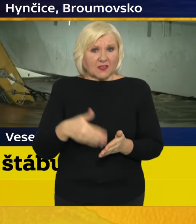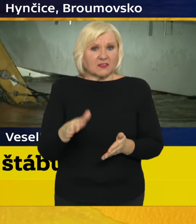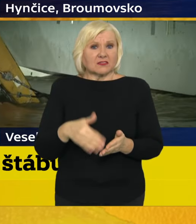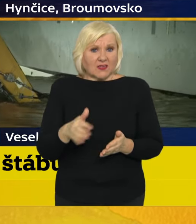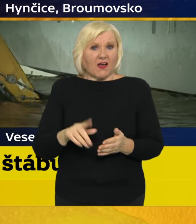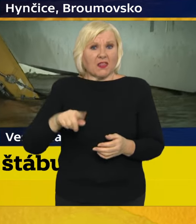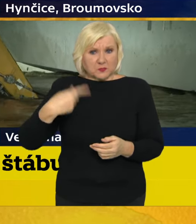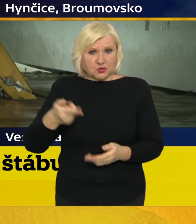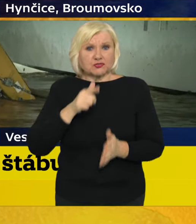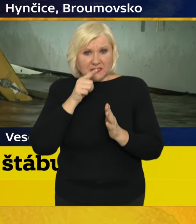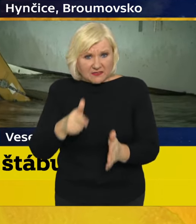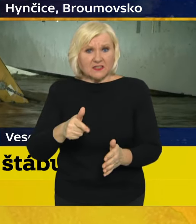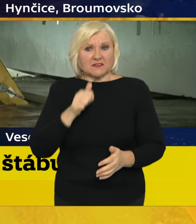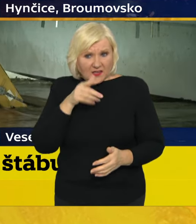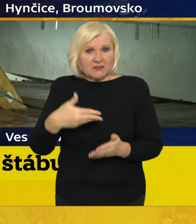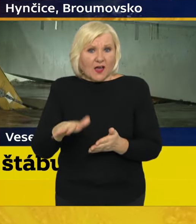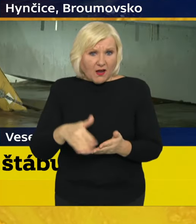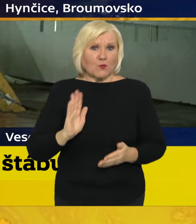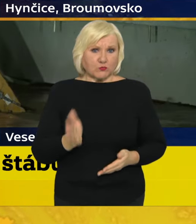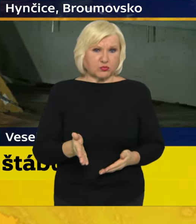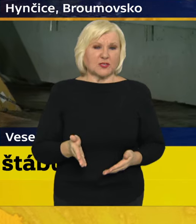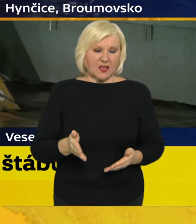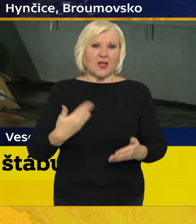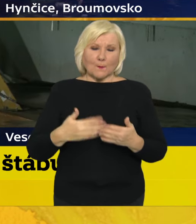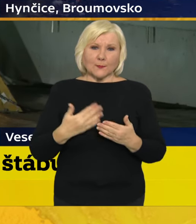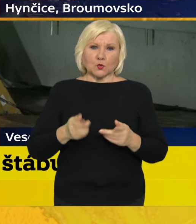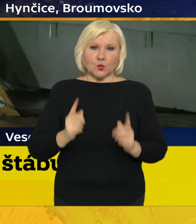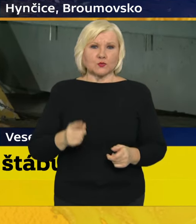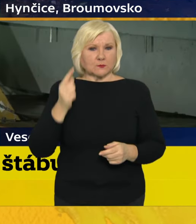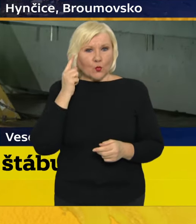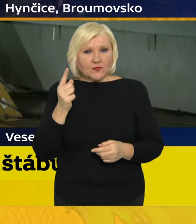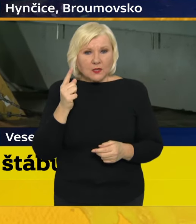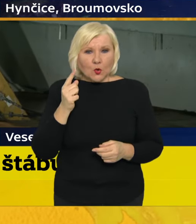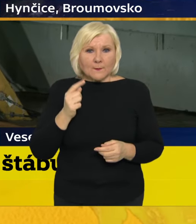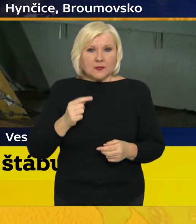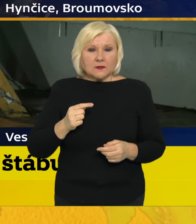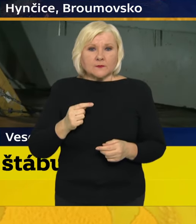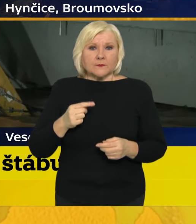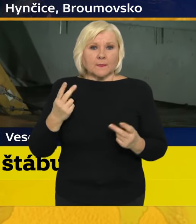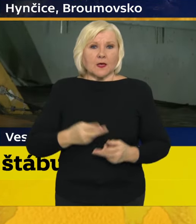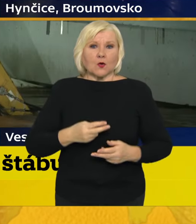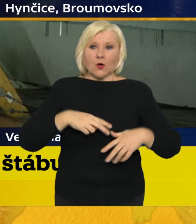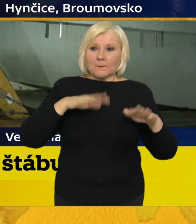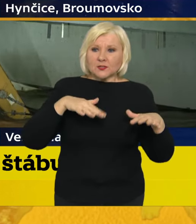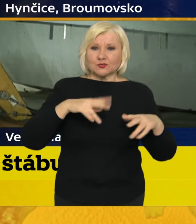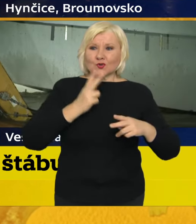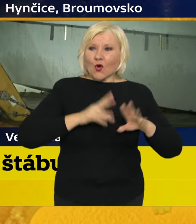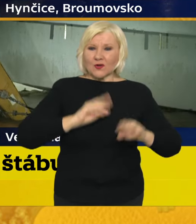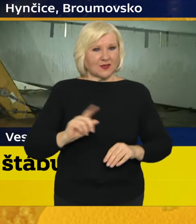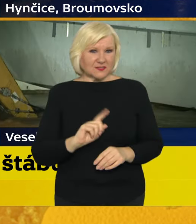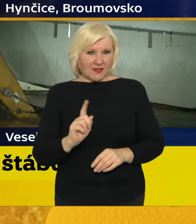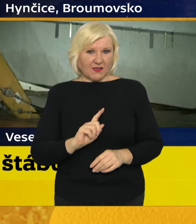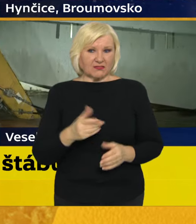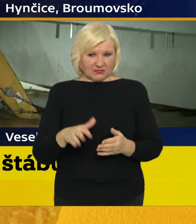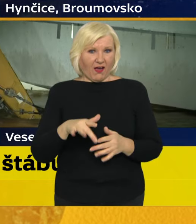celý příští týden v nějaké formě. Je potřeba si uvědomit, že samozřejmě nám nekončí srážková situace. Mluvili jsme tady